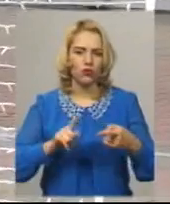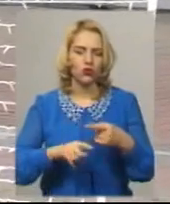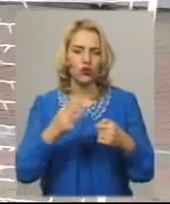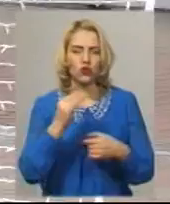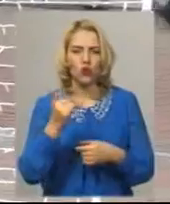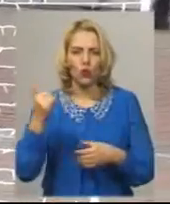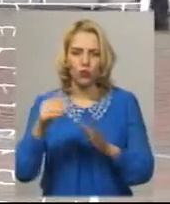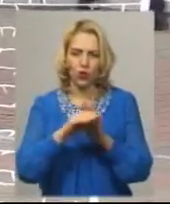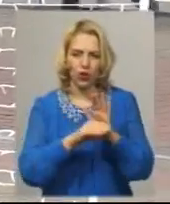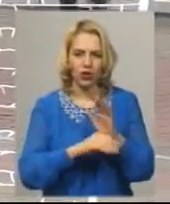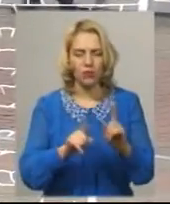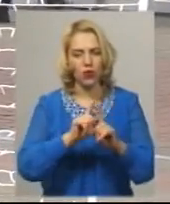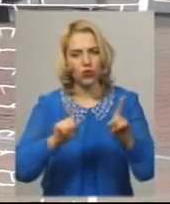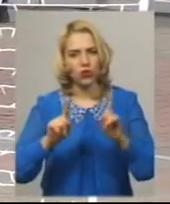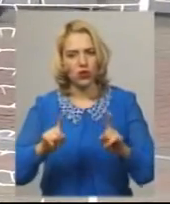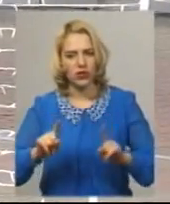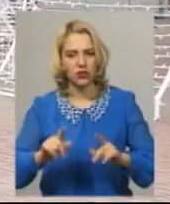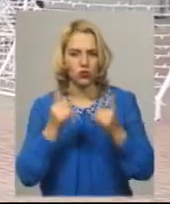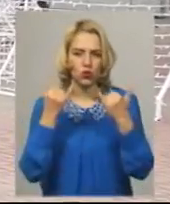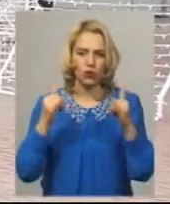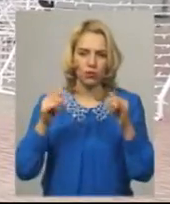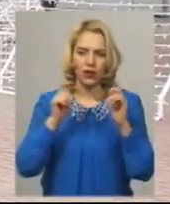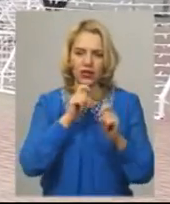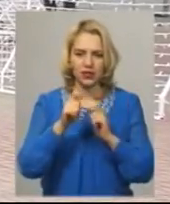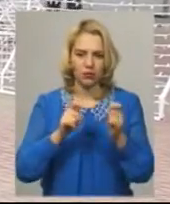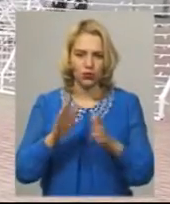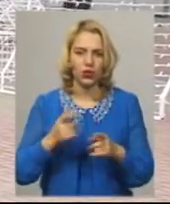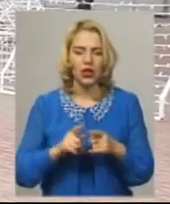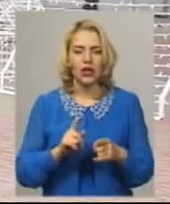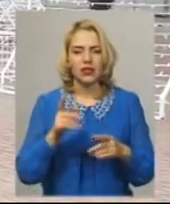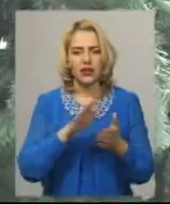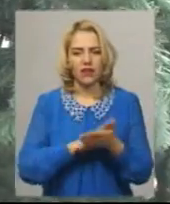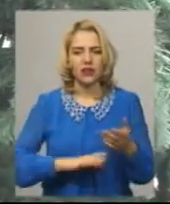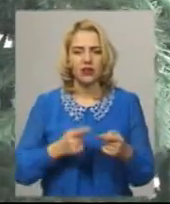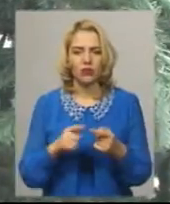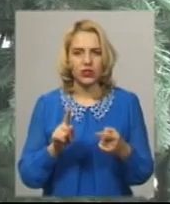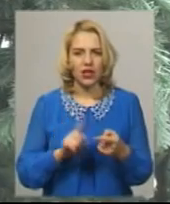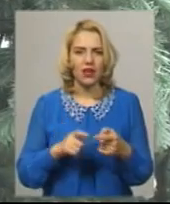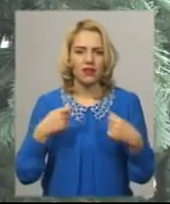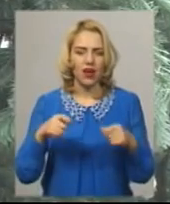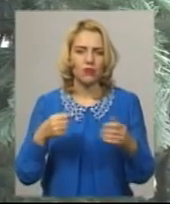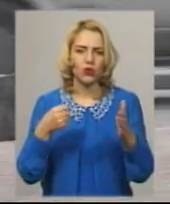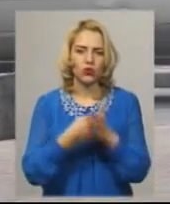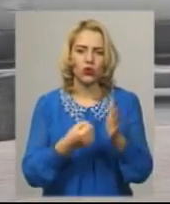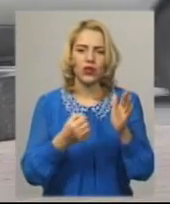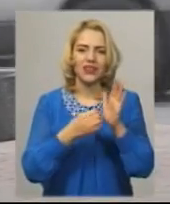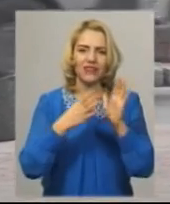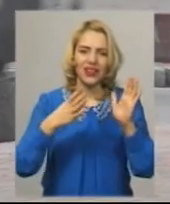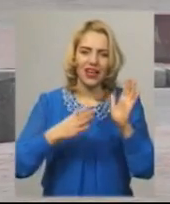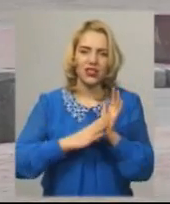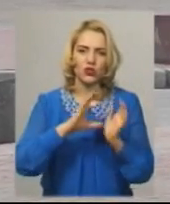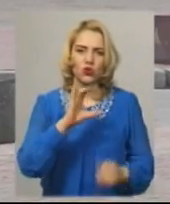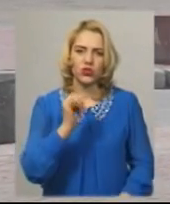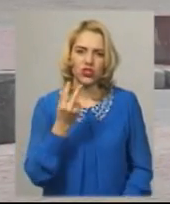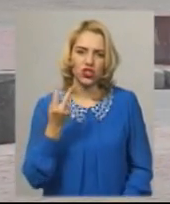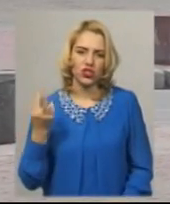шоу-програми, оригінальні фотозони та сюрпризи, говорить Артем Ромасюков. Триватиме Різдвяний ярмарок у Хмельницькому до 19 січня. Катерина